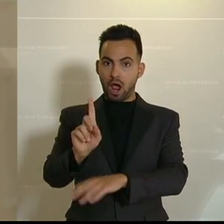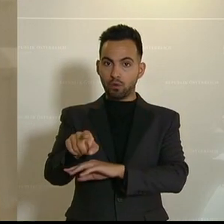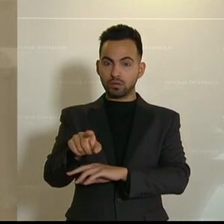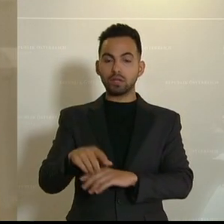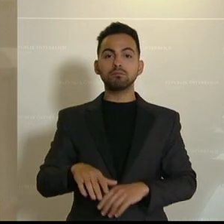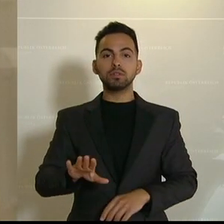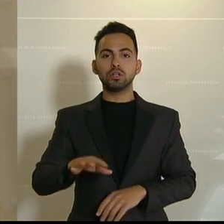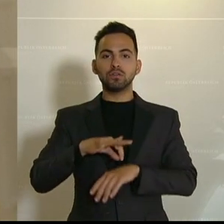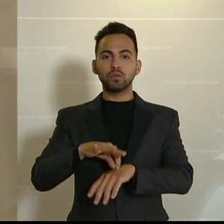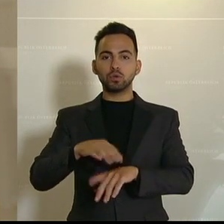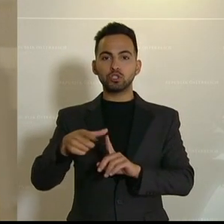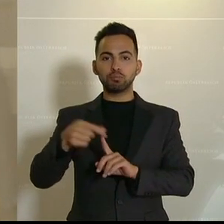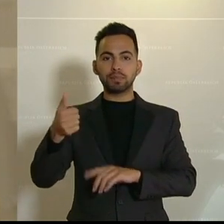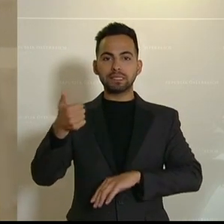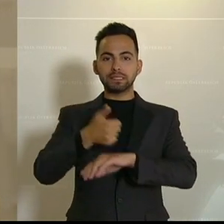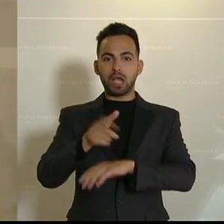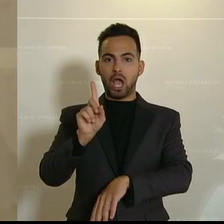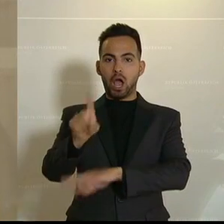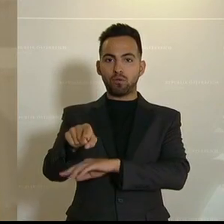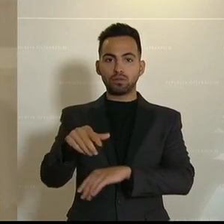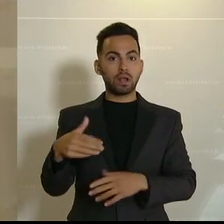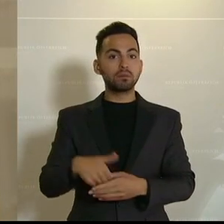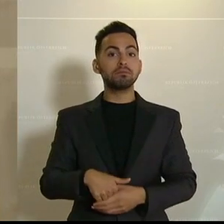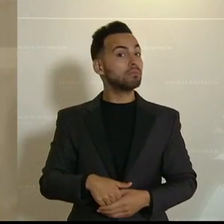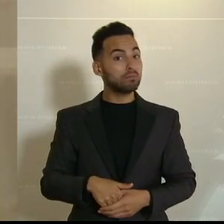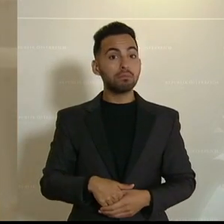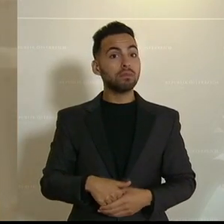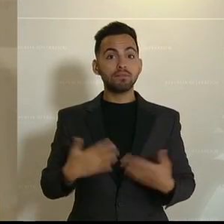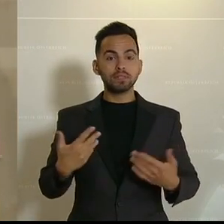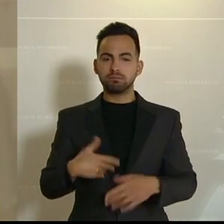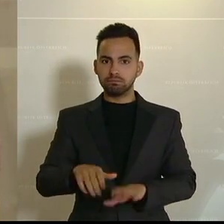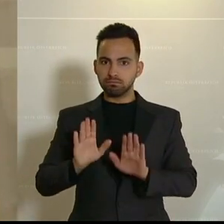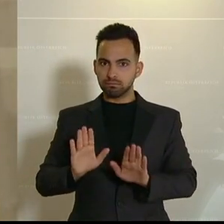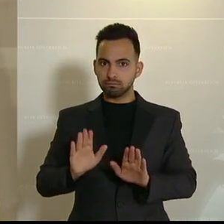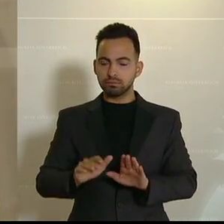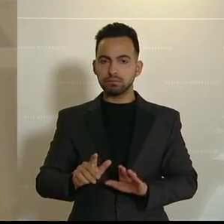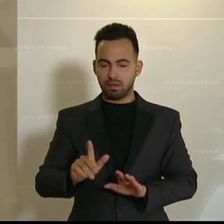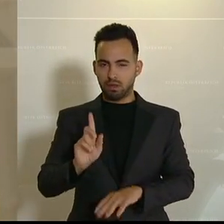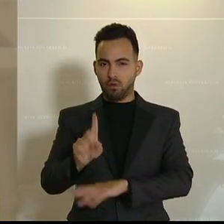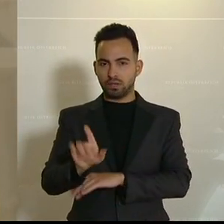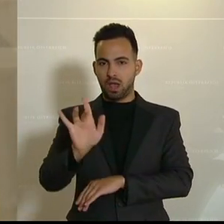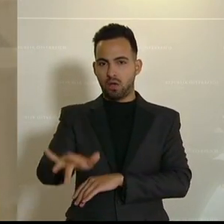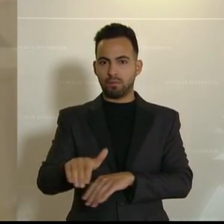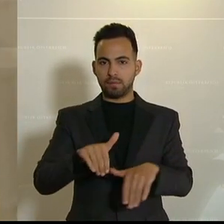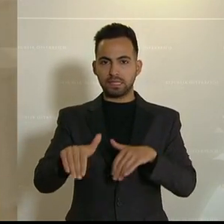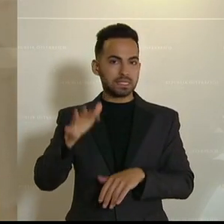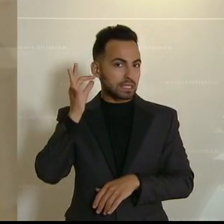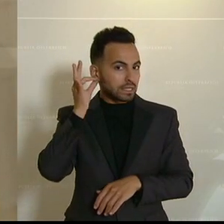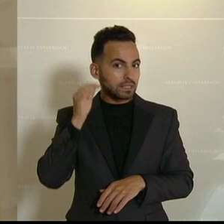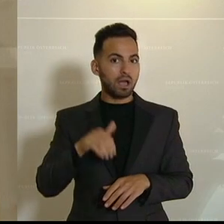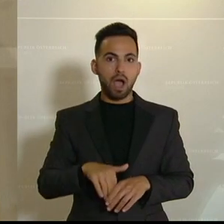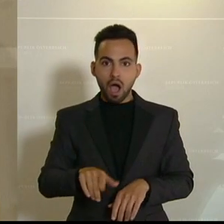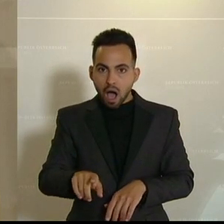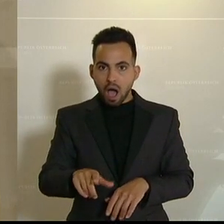Führungsspitze Ihrer Partei und dieser Auftrag lautet keinesfalls, das